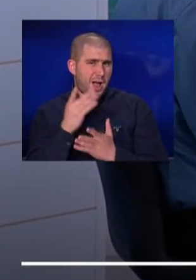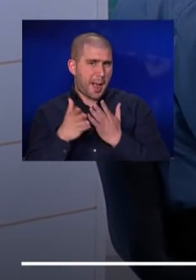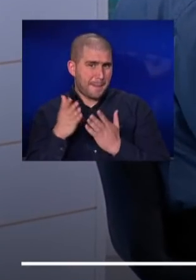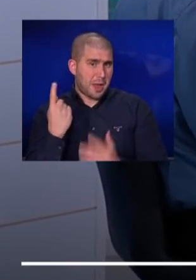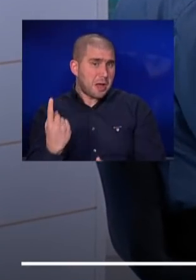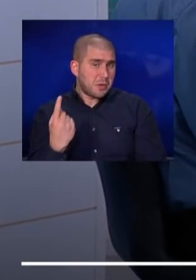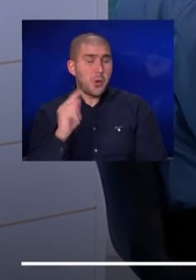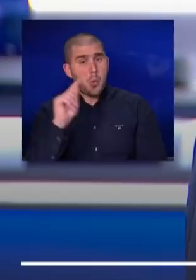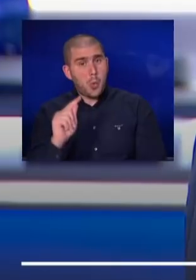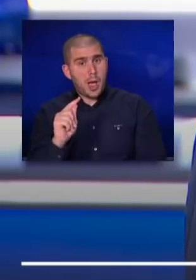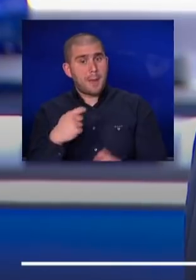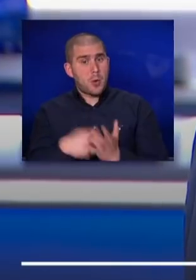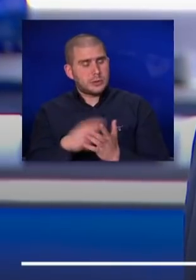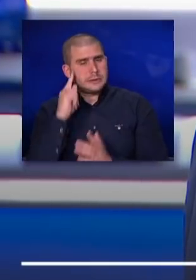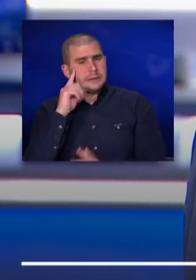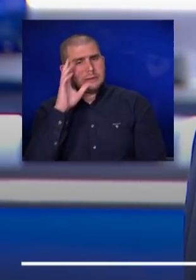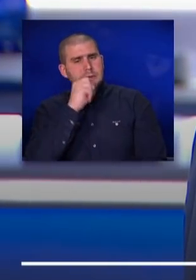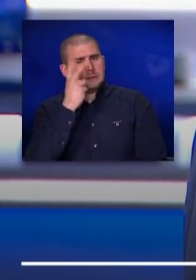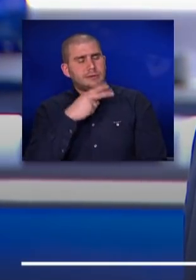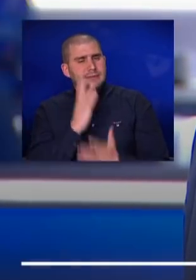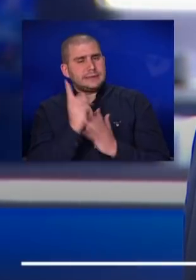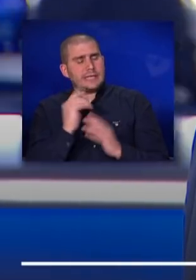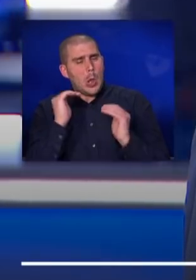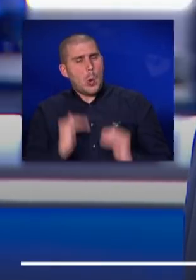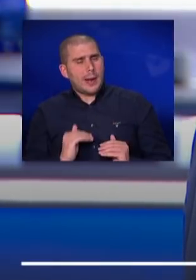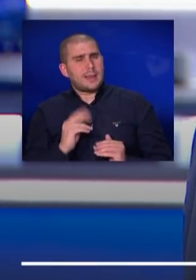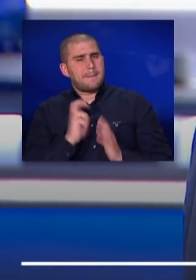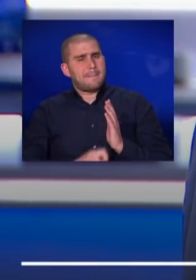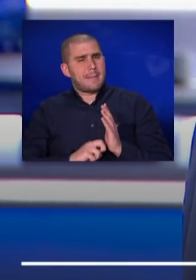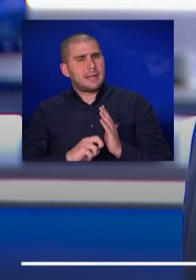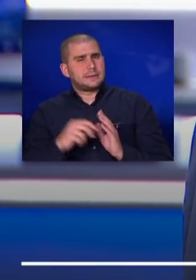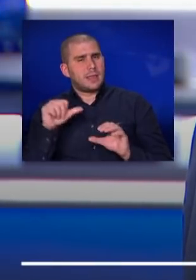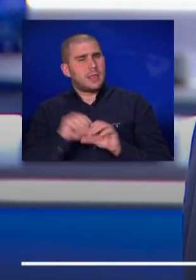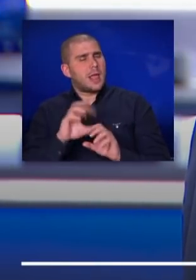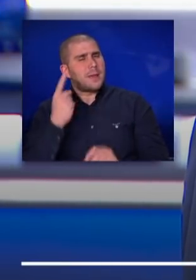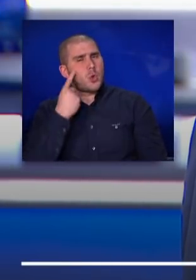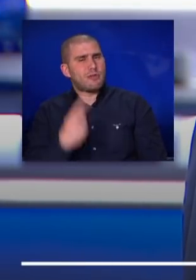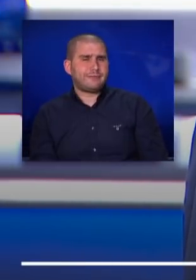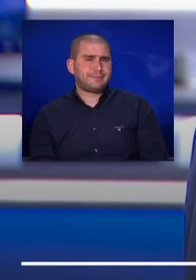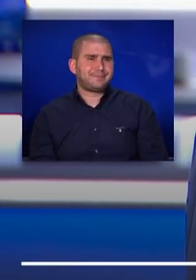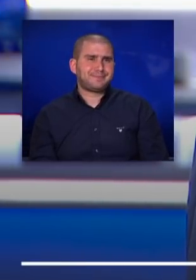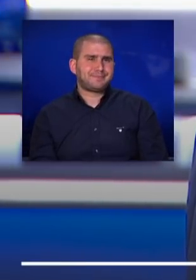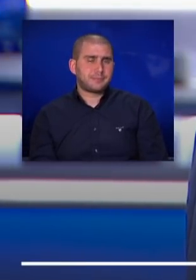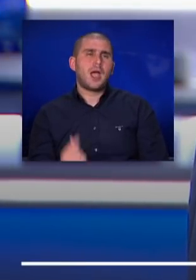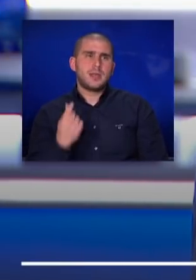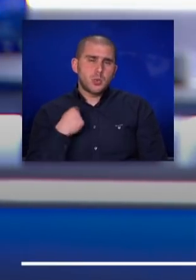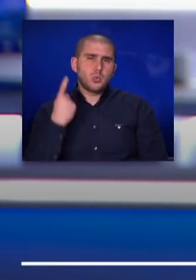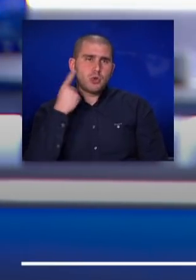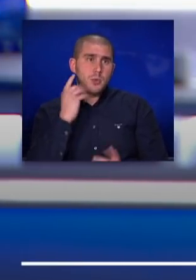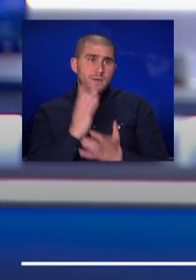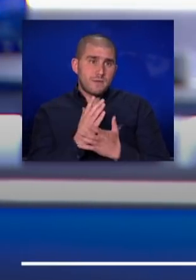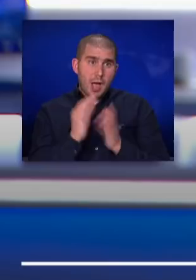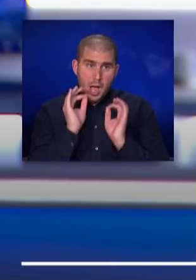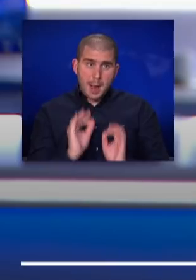כך שיכול להיות שבאוצר מבינים שהגיע הזמן להוריד את המס על הדלק. מה דעתך? אנחנו שומעים את זה, האמת היא